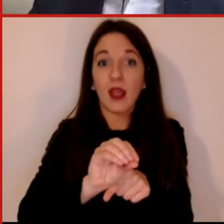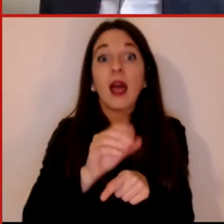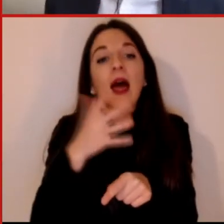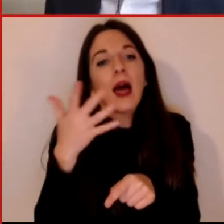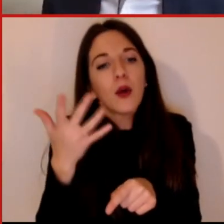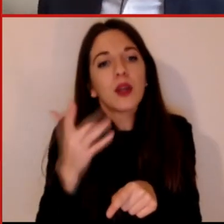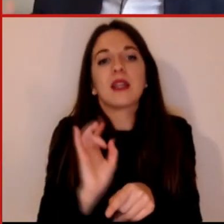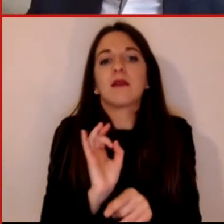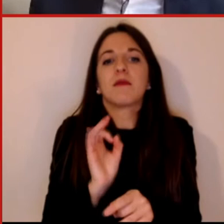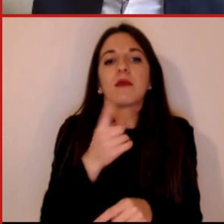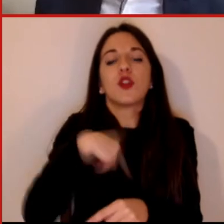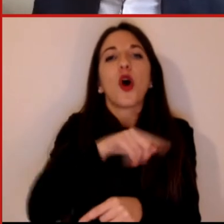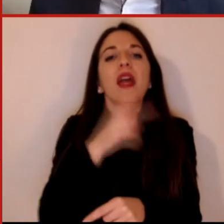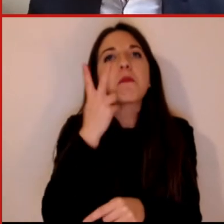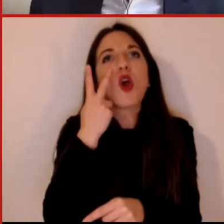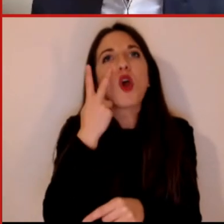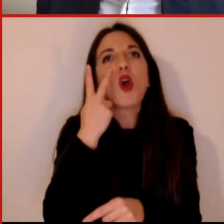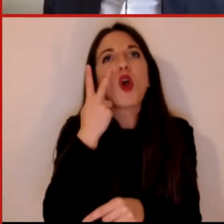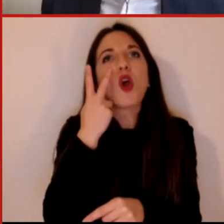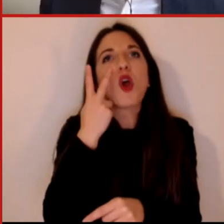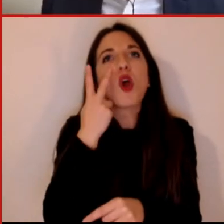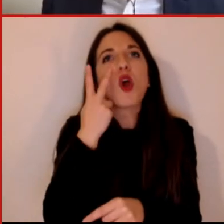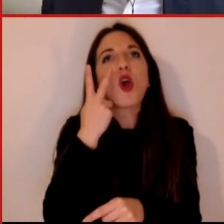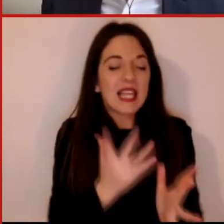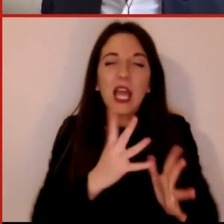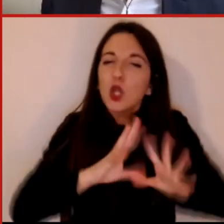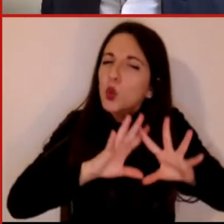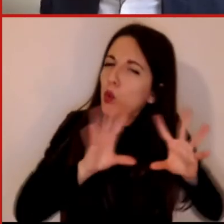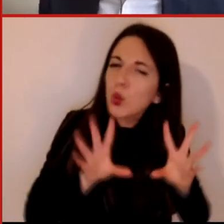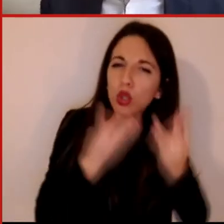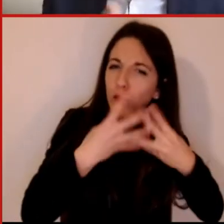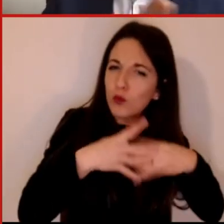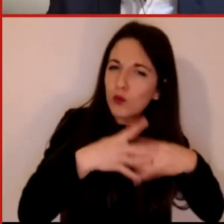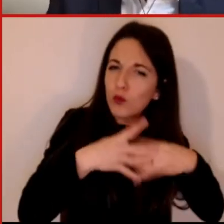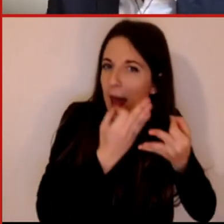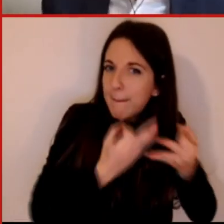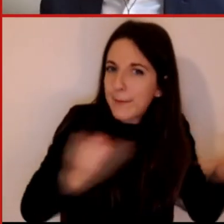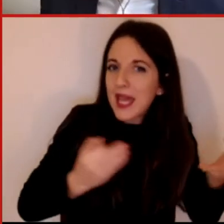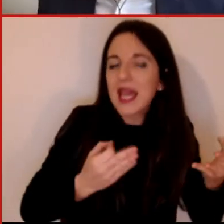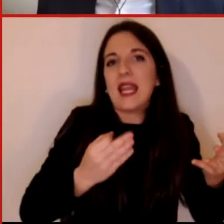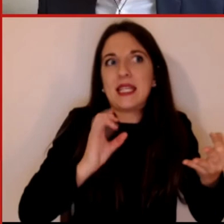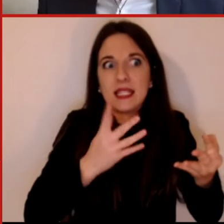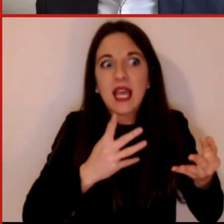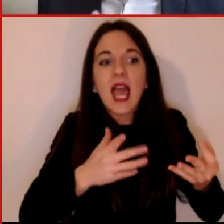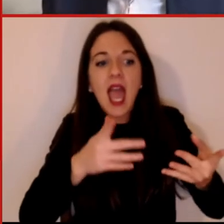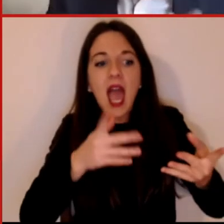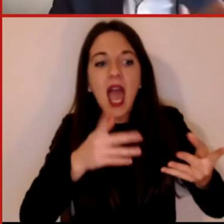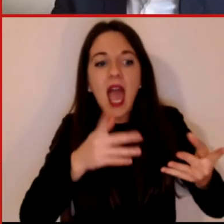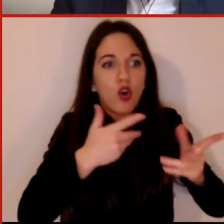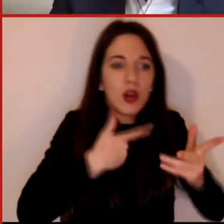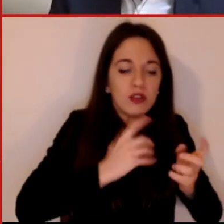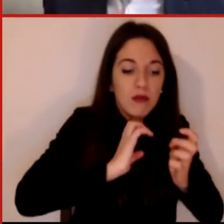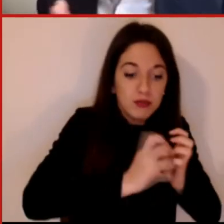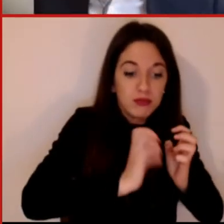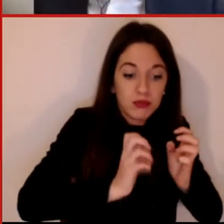tutte le varie forme di intervento vengono messe in campo in maniera capillare. Ora perché lo scenario pessimista viene fatto? Perché è il